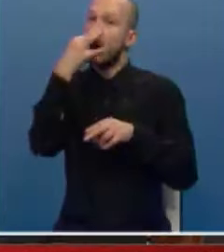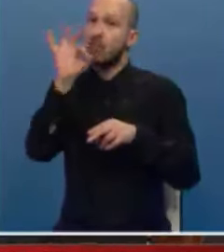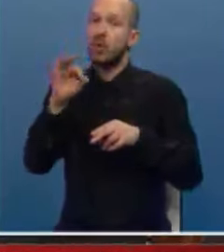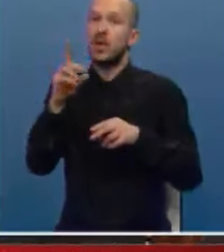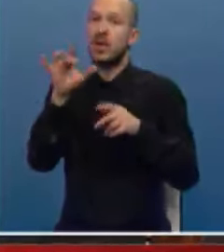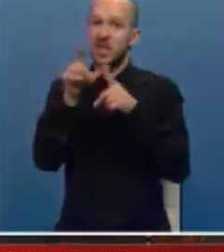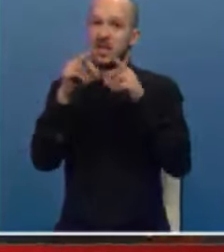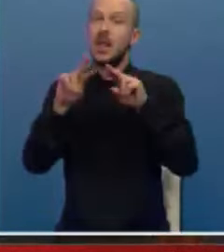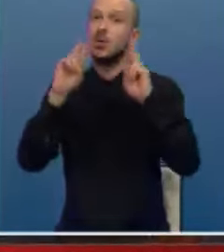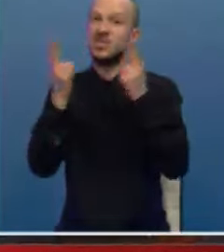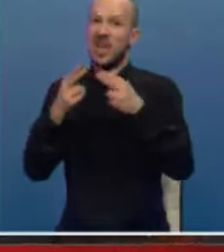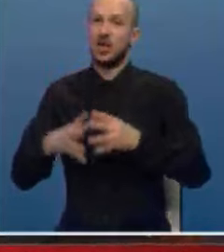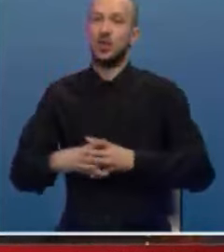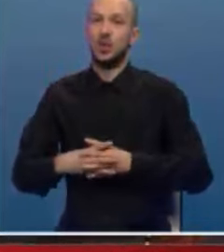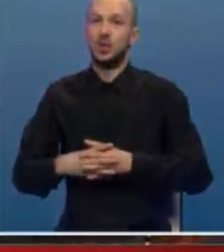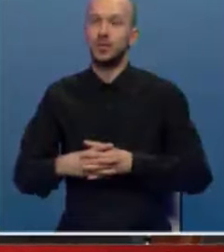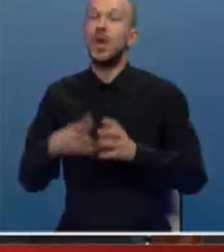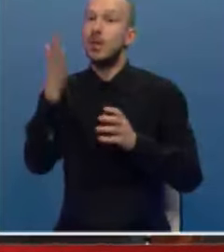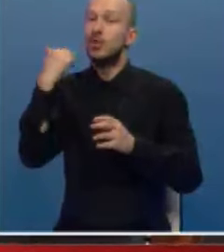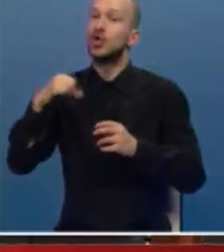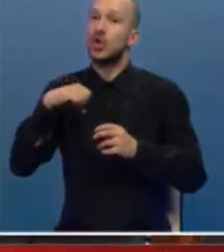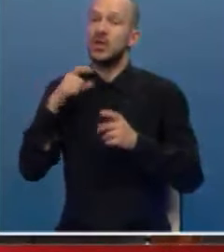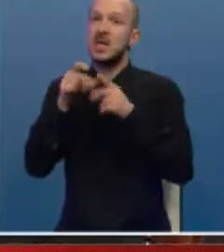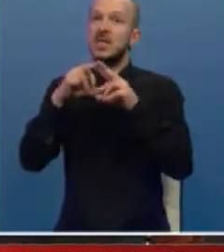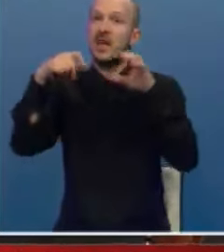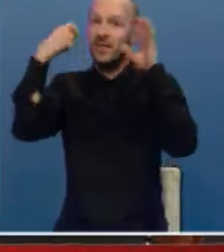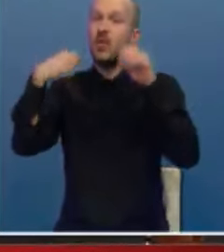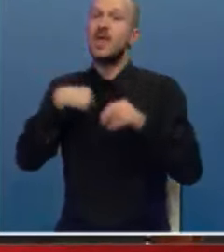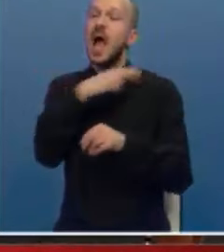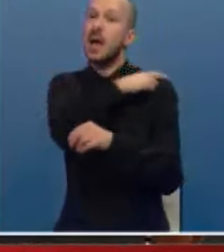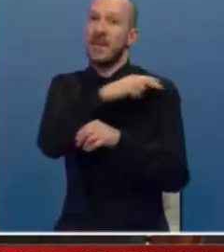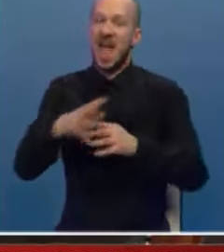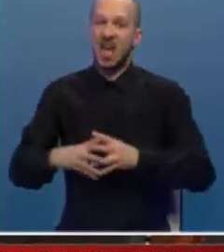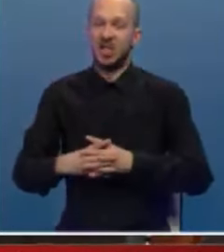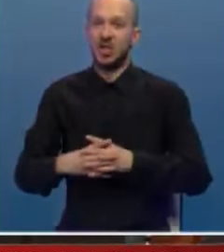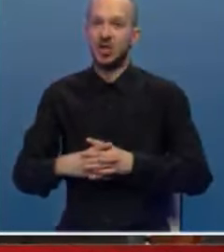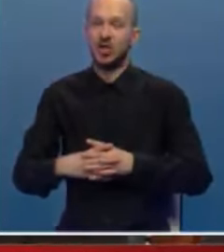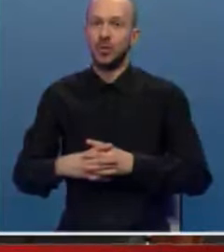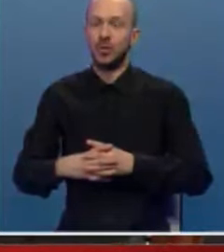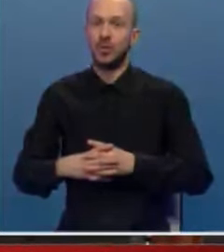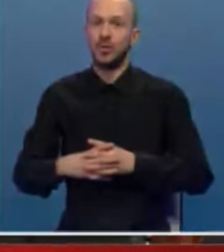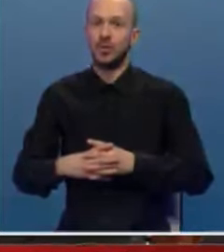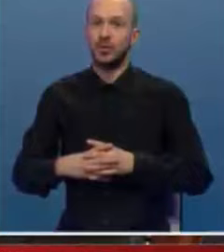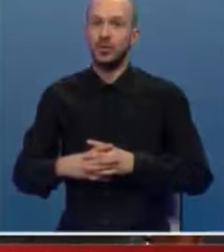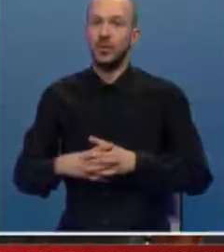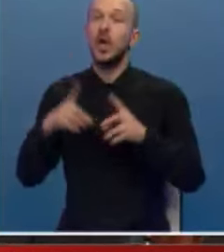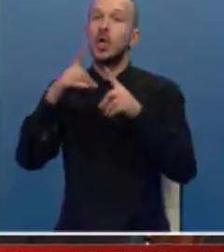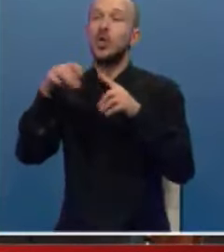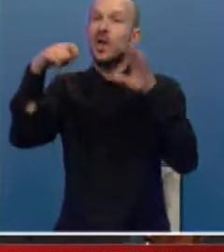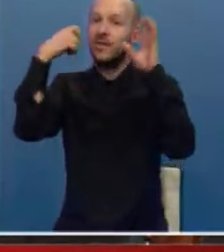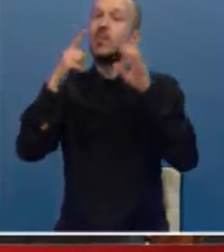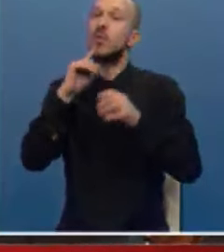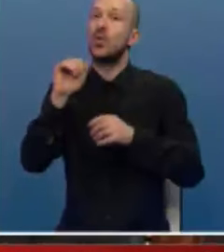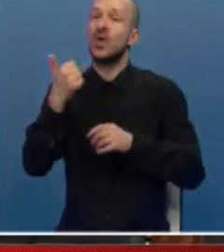reditelja u svijetu. Prošle godine sa filmom Jaka Petan i to je film za kojeg je